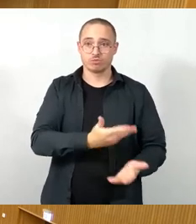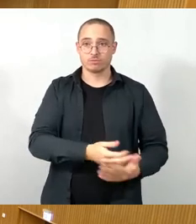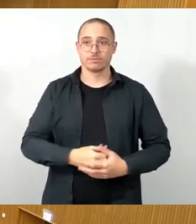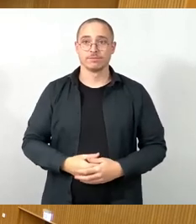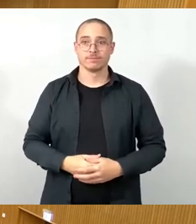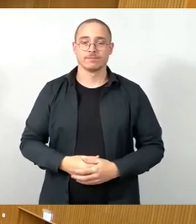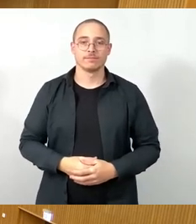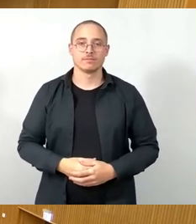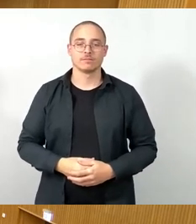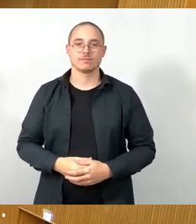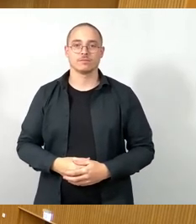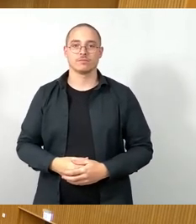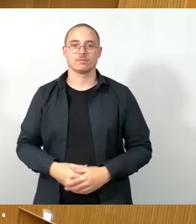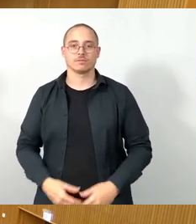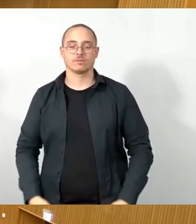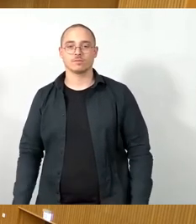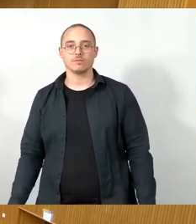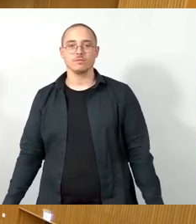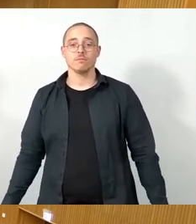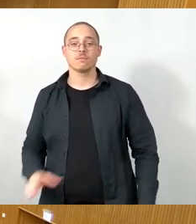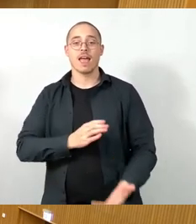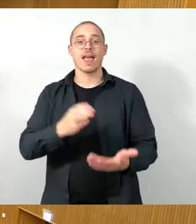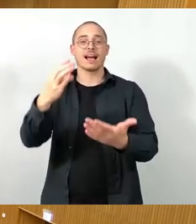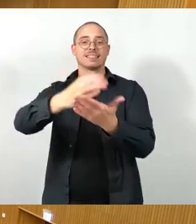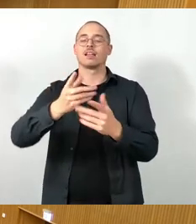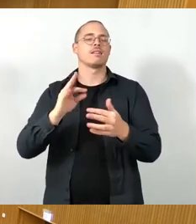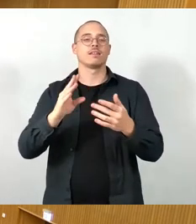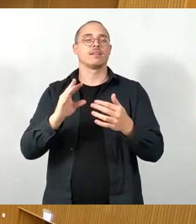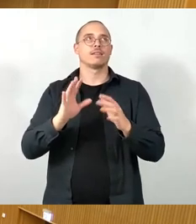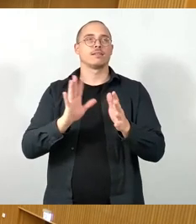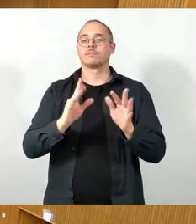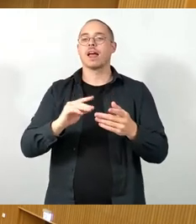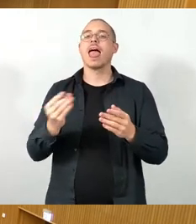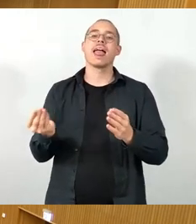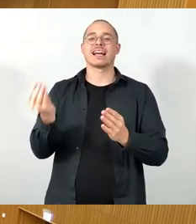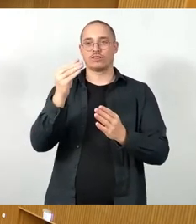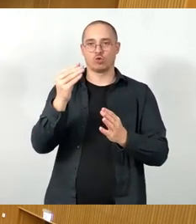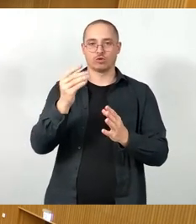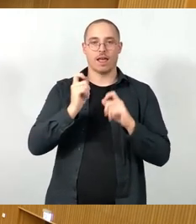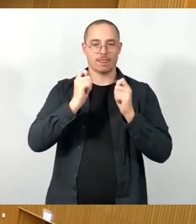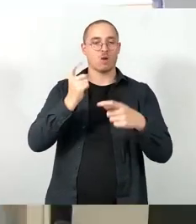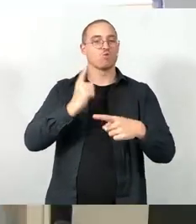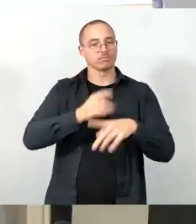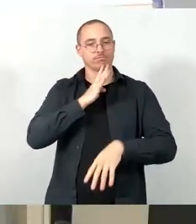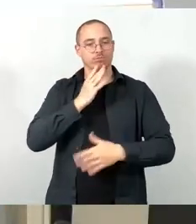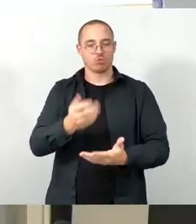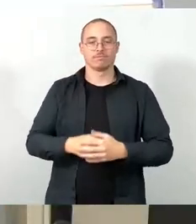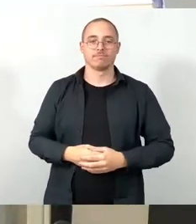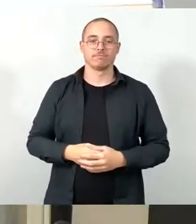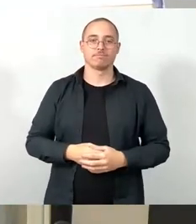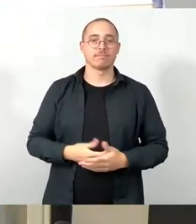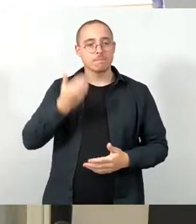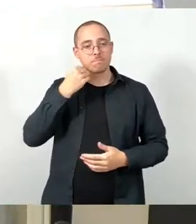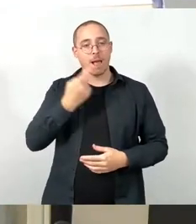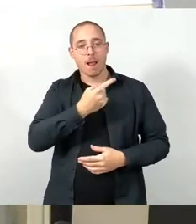Rede, Beitrag, Wermut. Ja, Herr Erster Bürgermeister, sehr verehrte Damen und Herren, für so einen kleinen Antrag, da reicht